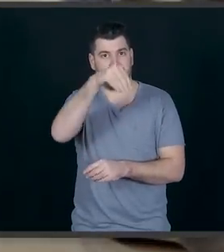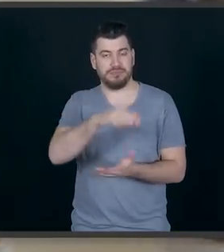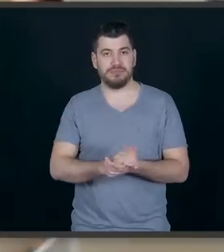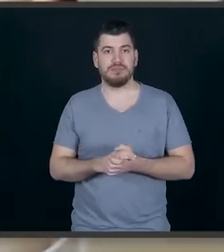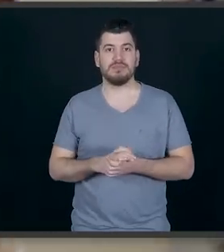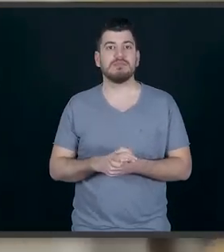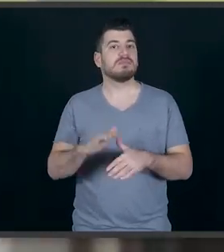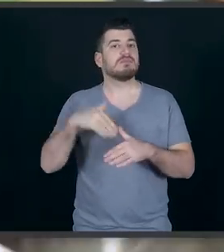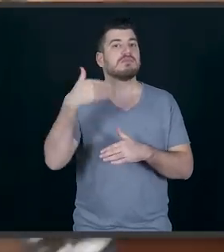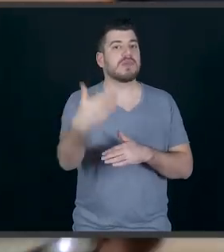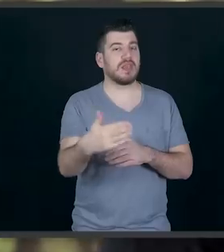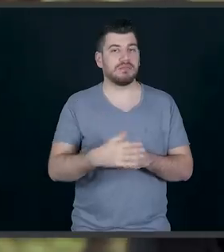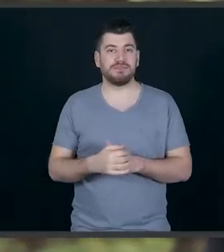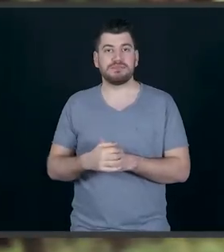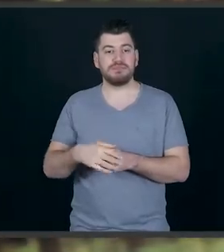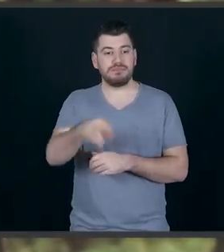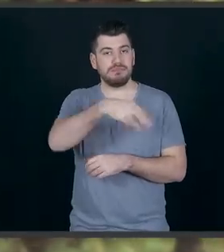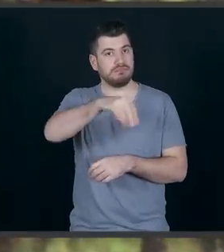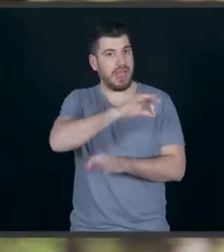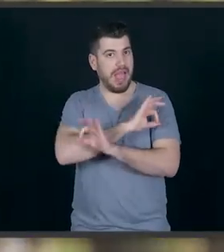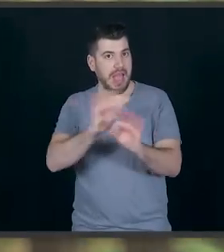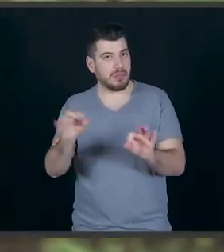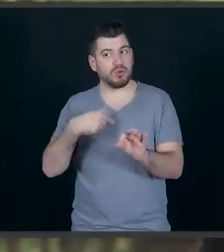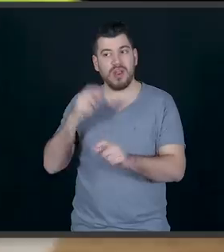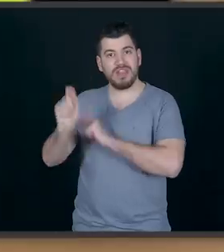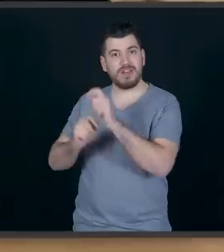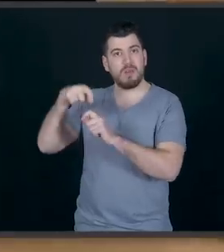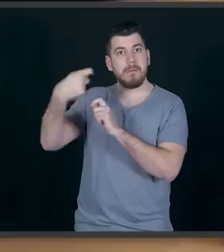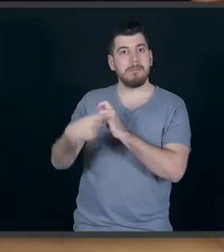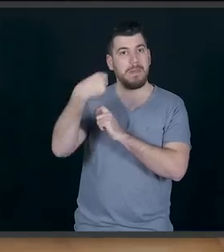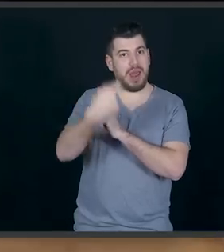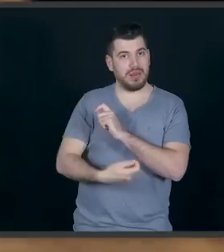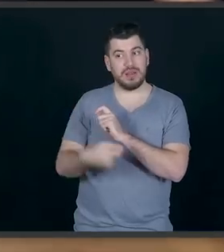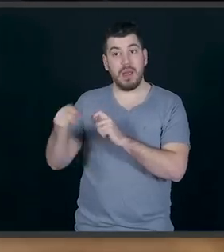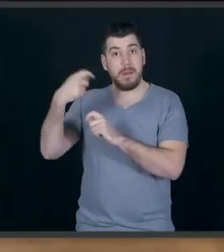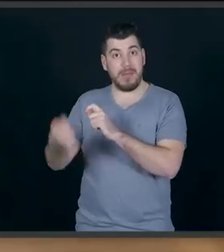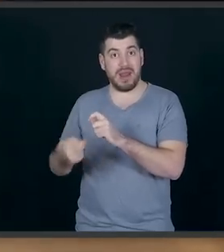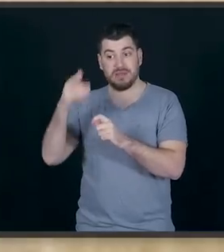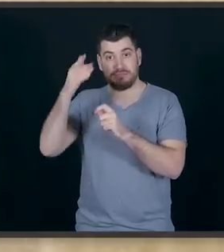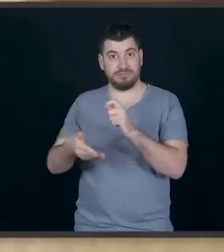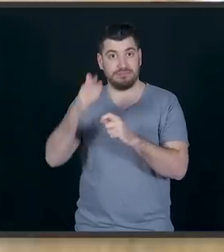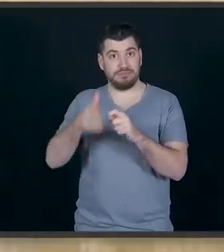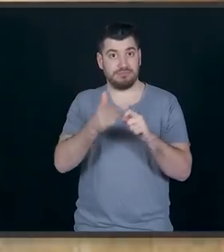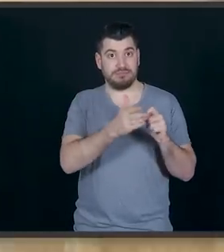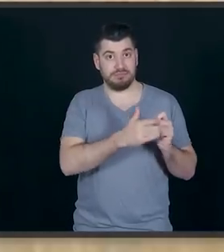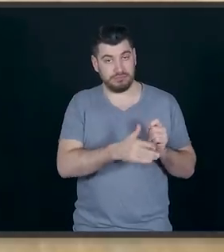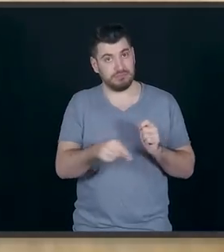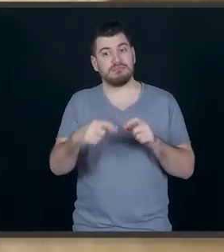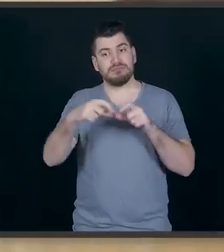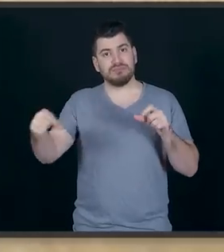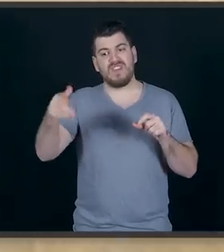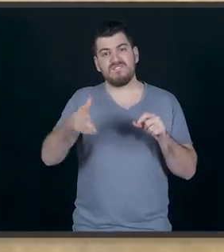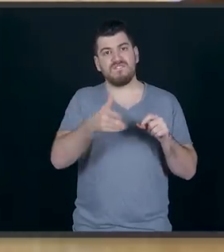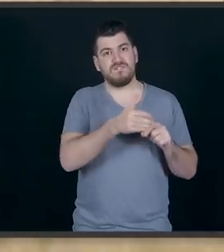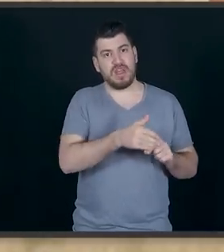Στη συνέχεια, η σαντηγή μας είναι έτοιμη, πάμε να ετοιμάσουμε και τις πανάνες. Παίρνουμε τις πανάνες, τις καθαρίζουμε, τις κόβουμε σε